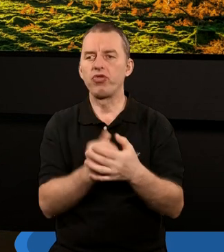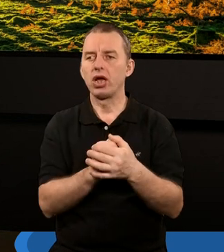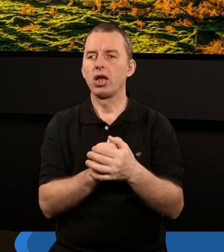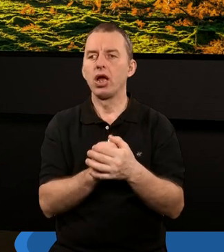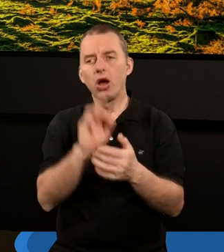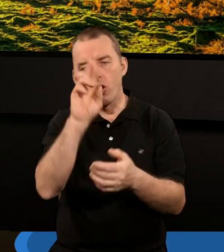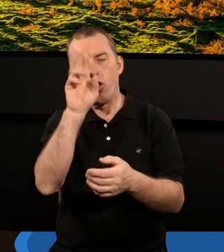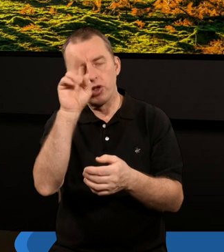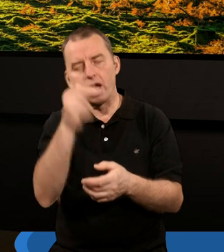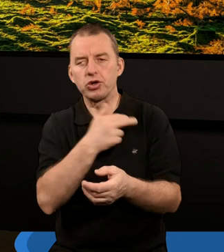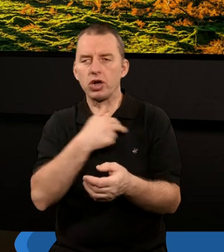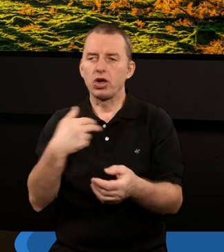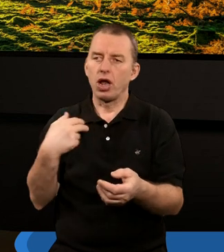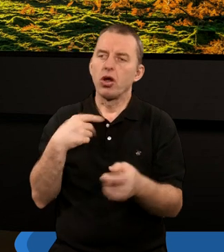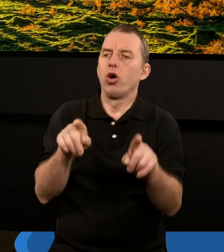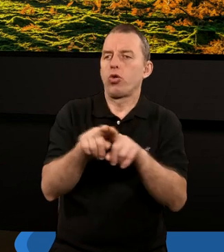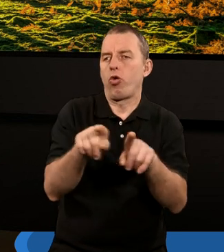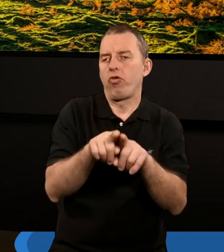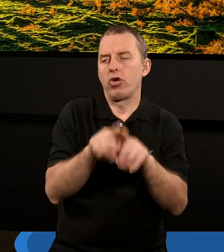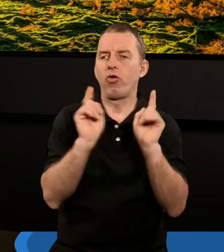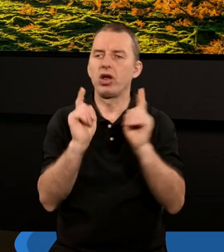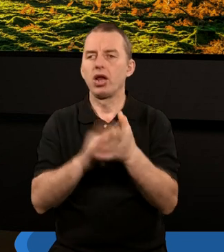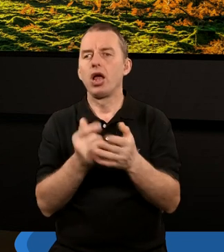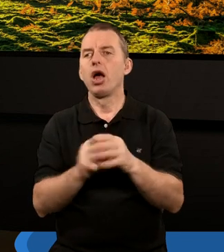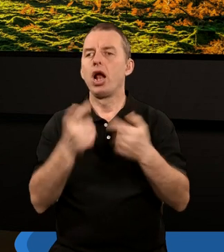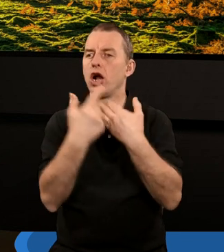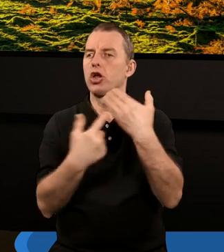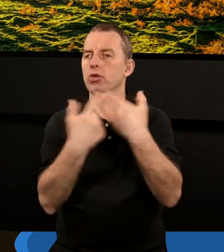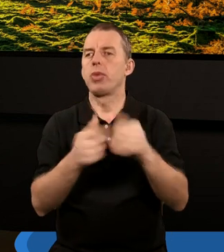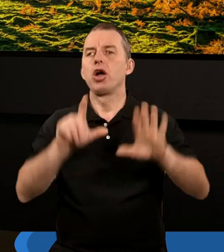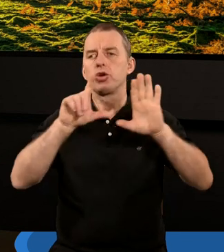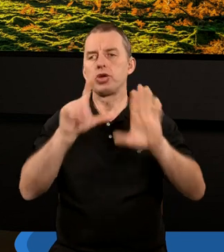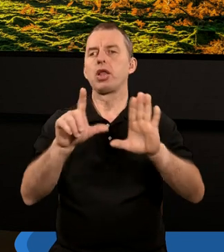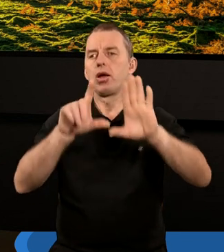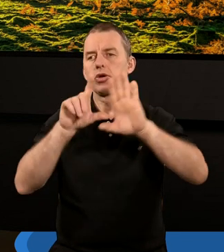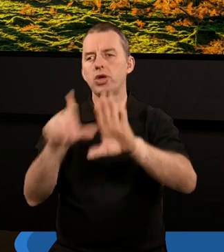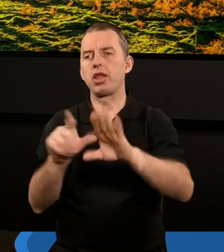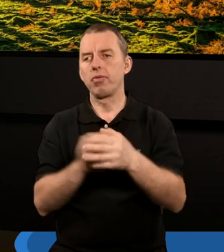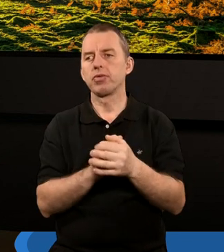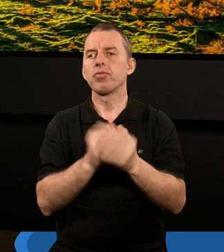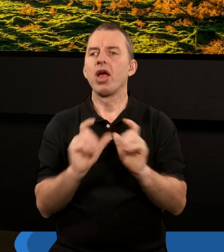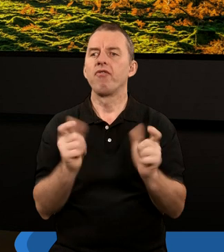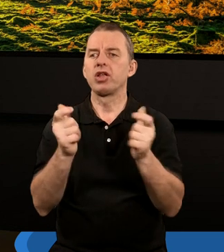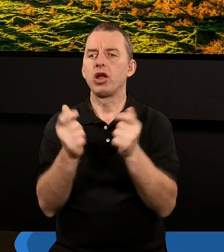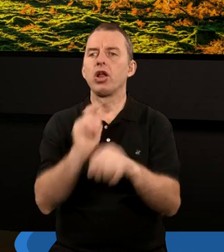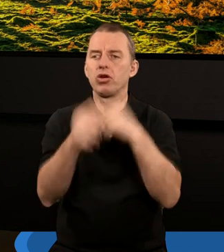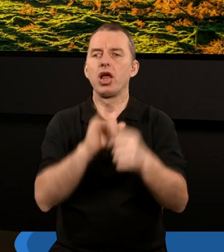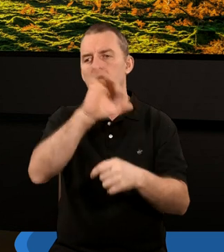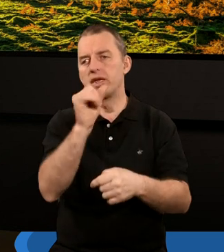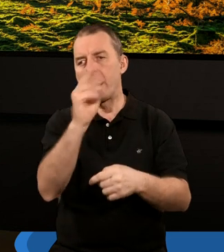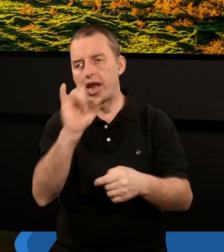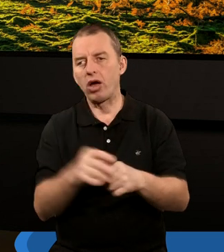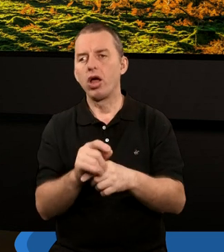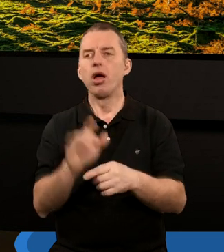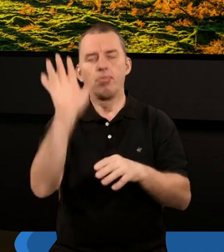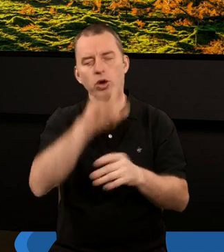Kojarzy nam się to również z uwagi na tą liczbę siedem, tych trąb jest siedem, na wydarzenia związane z Jerychem, z